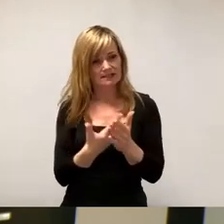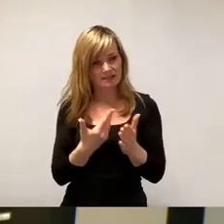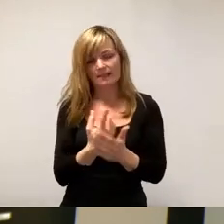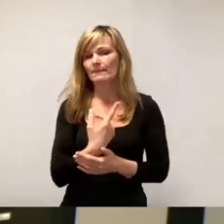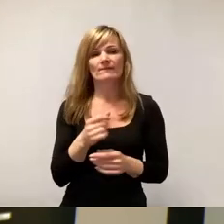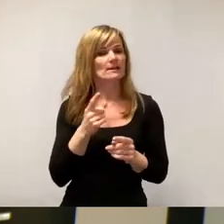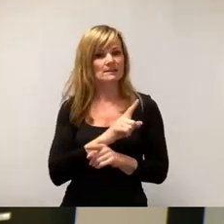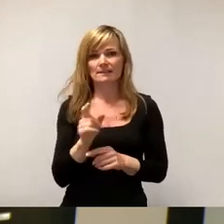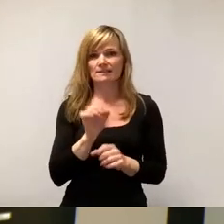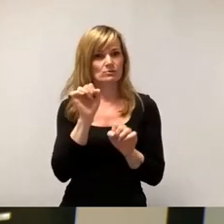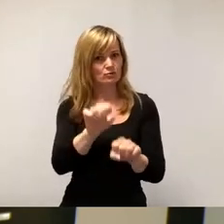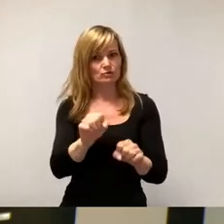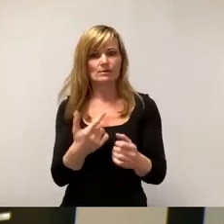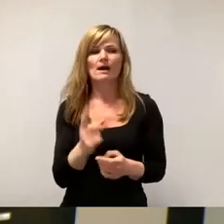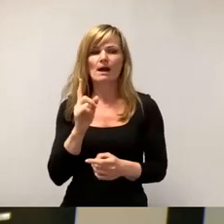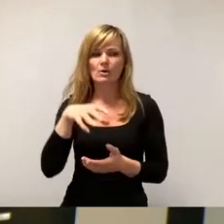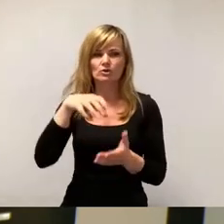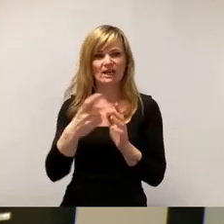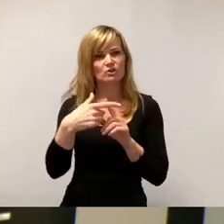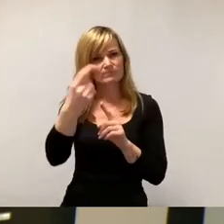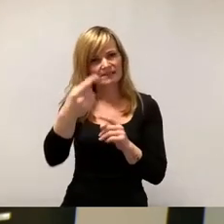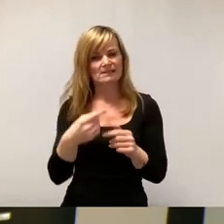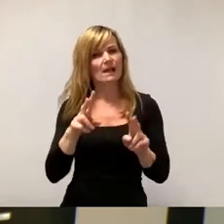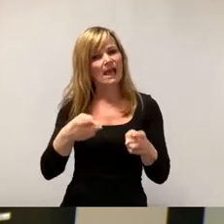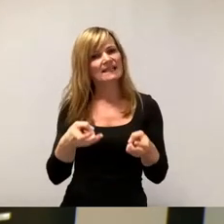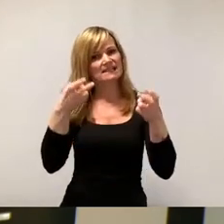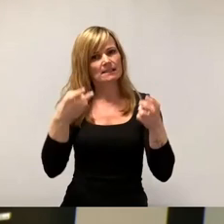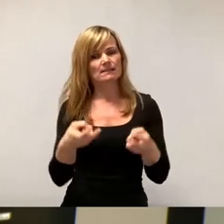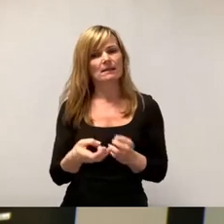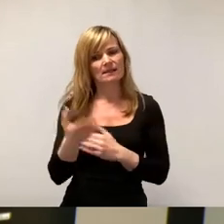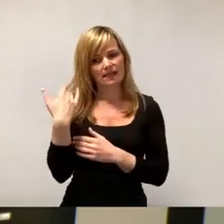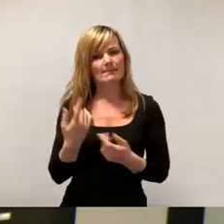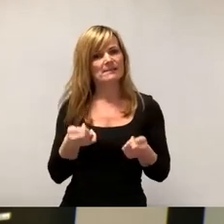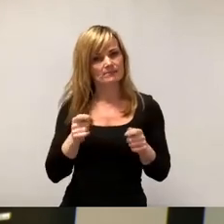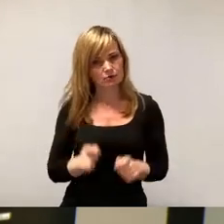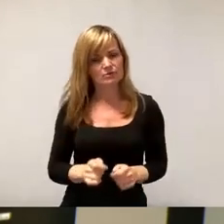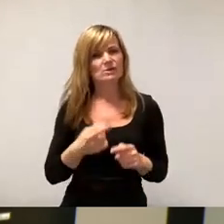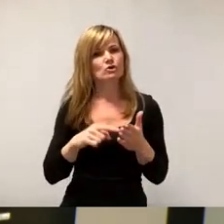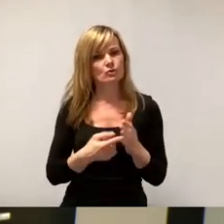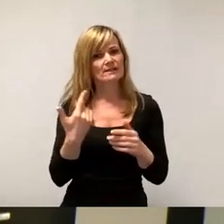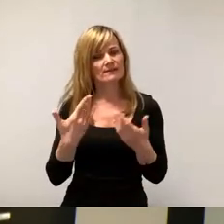die Stadtspitze auch erziehen, dass sie das tut, was wir hier mal beschlossen haben, nämlich Schuldenfreiheit. Vielen Dank.